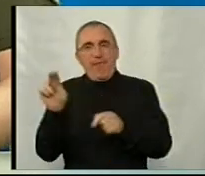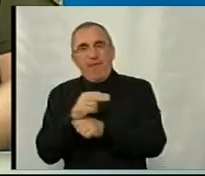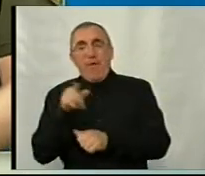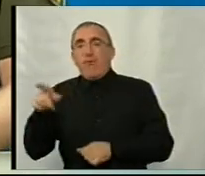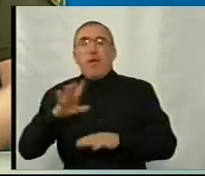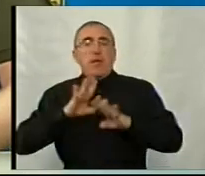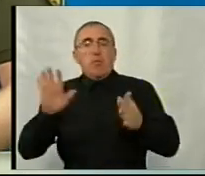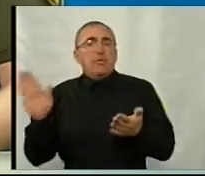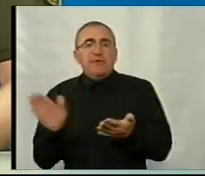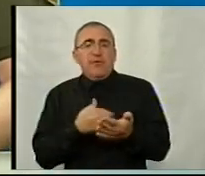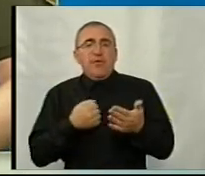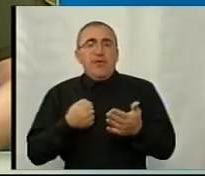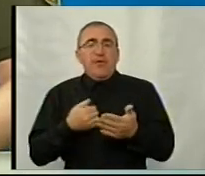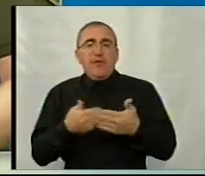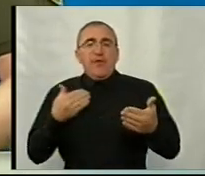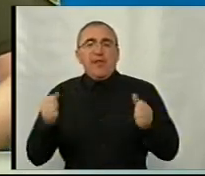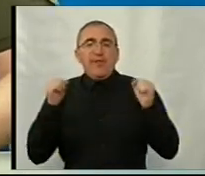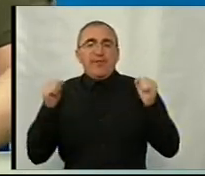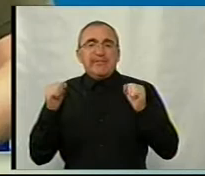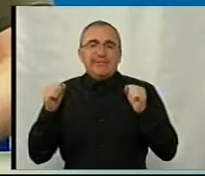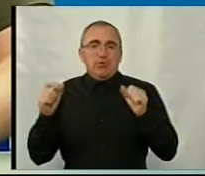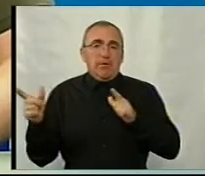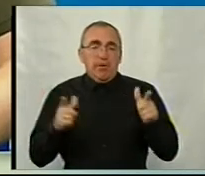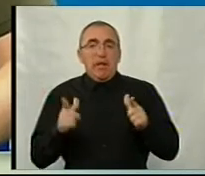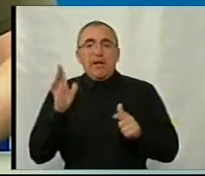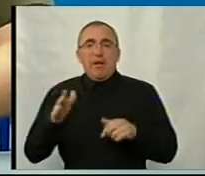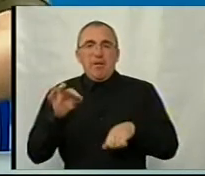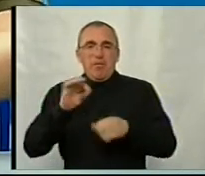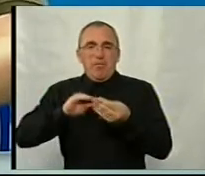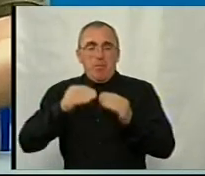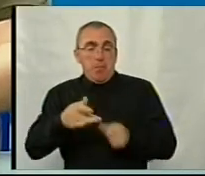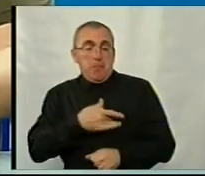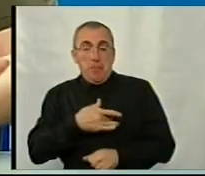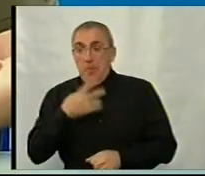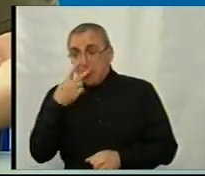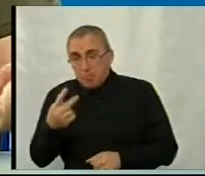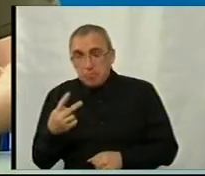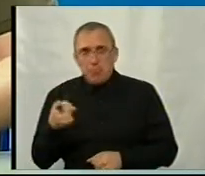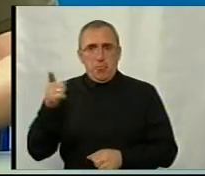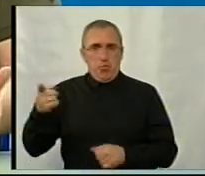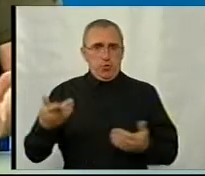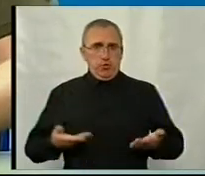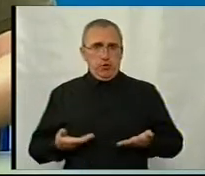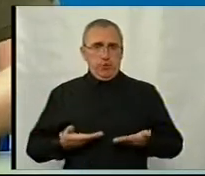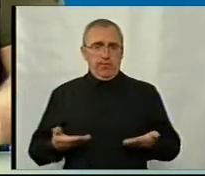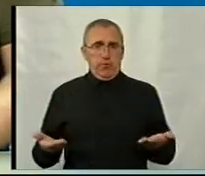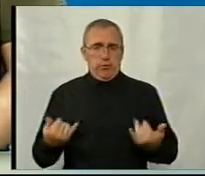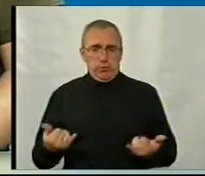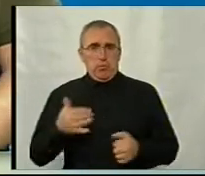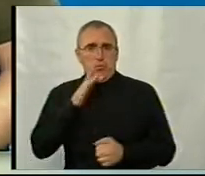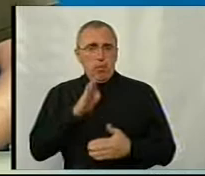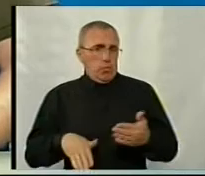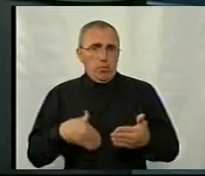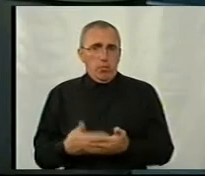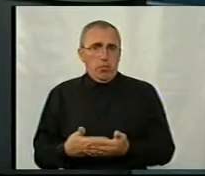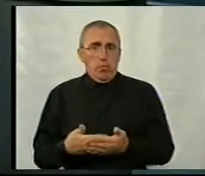де він не був звільнений від фізичної підготовки. З вадами серця приносиш, а там дивишся, як він живий на цей момент до сих